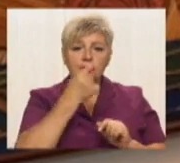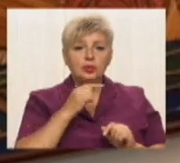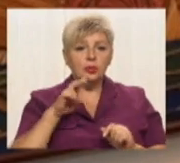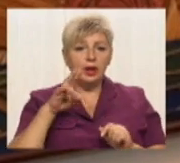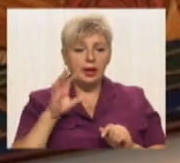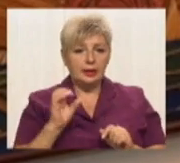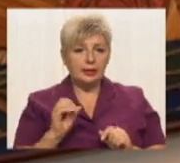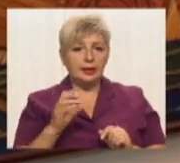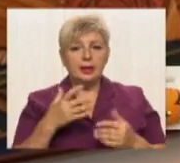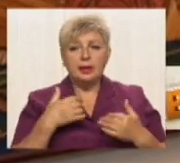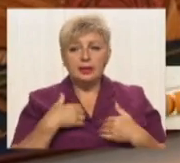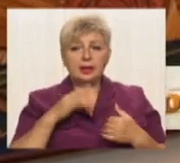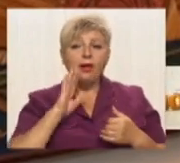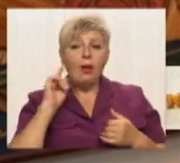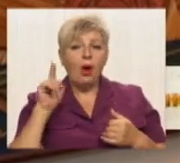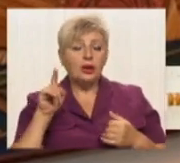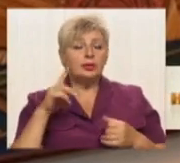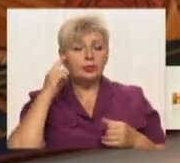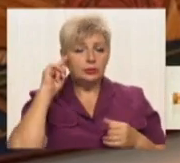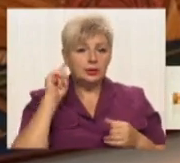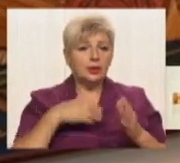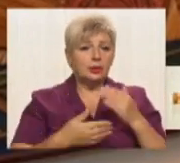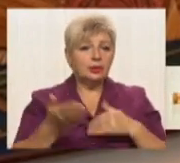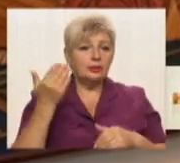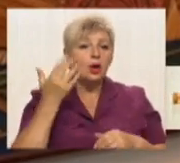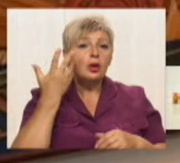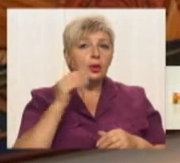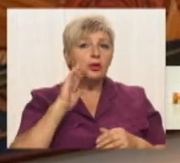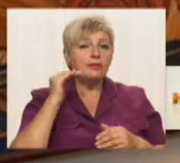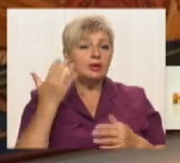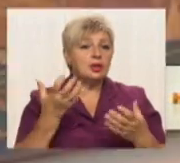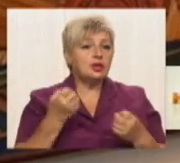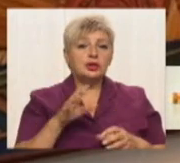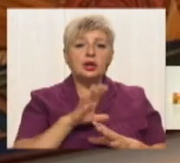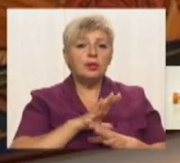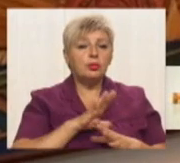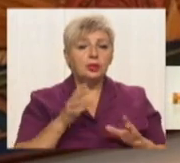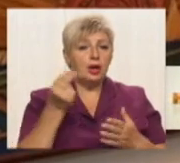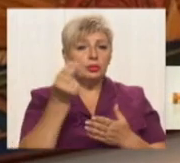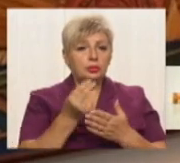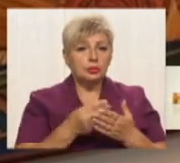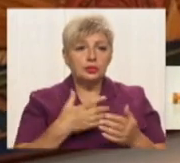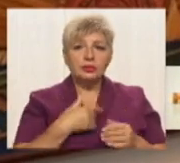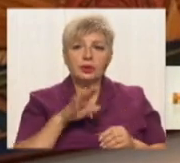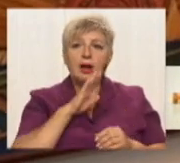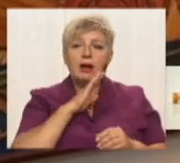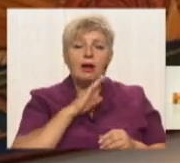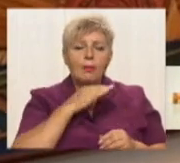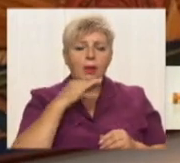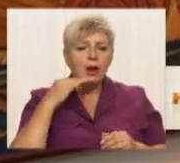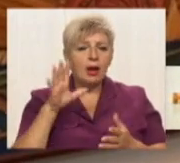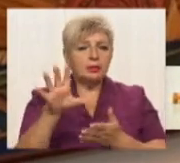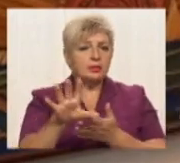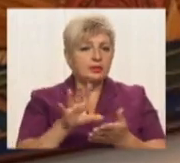знаю. Коли вона ще не була художницею, але починала малювати. Вона багато взяла від Синиці, робила такі ж